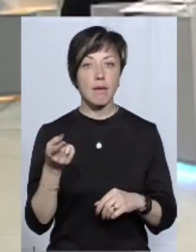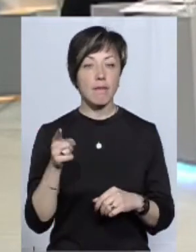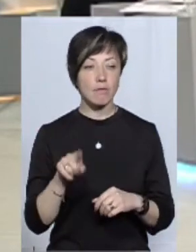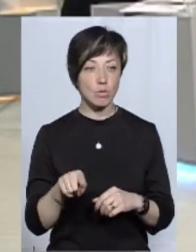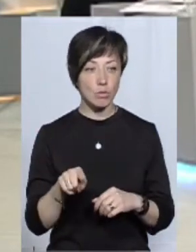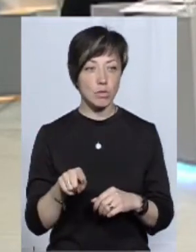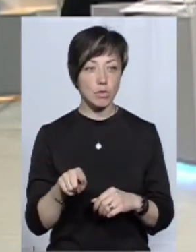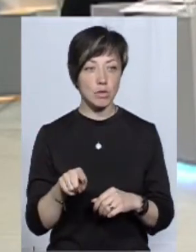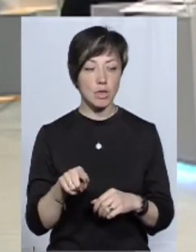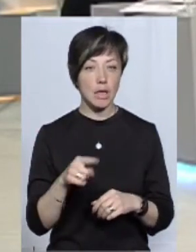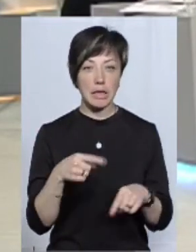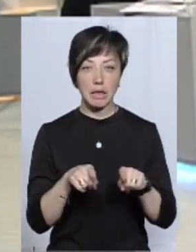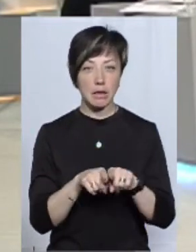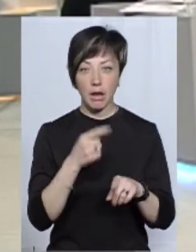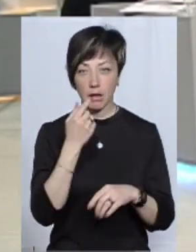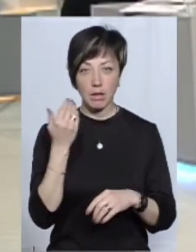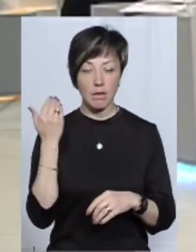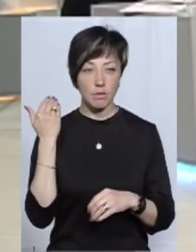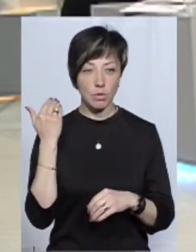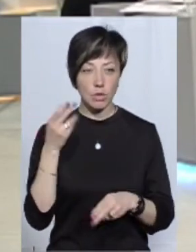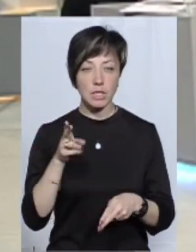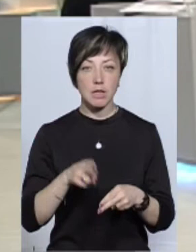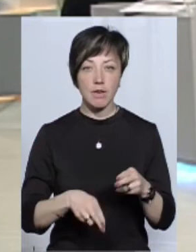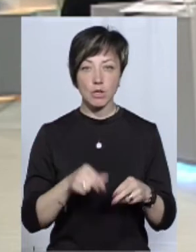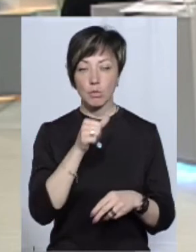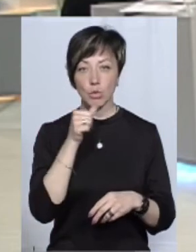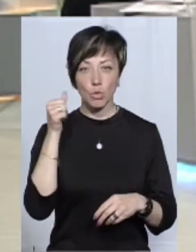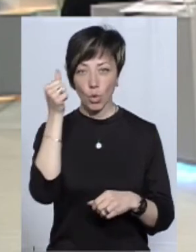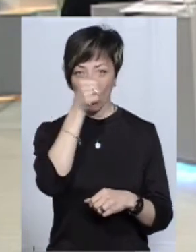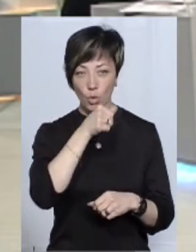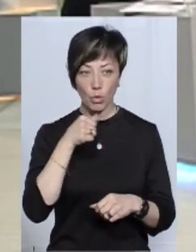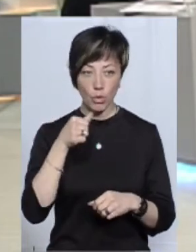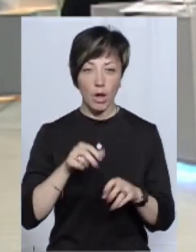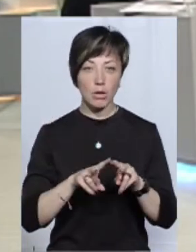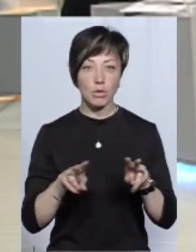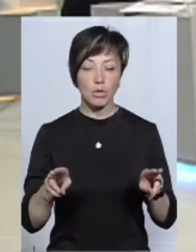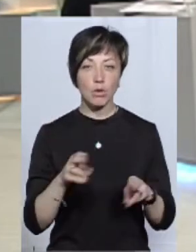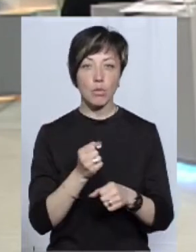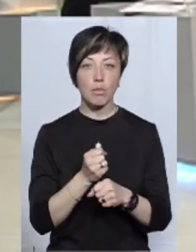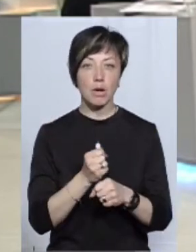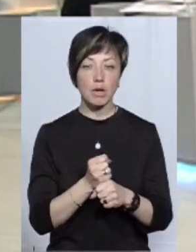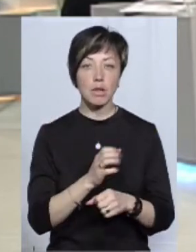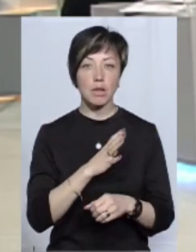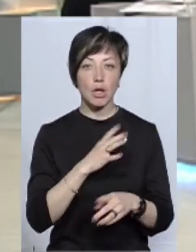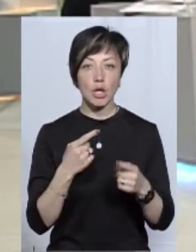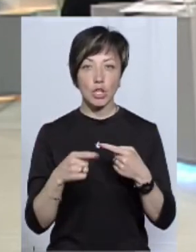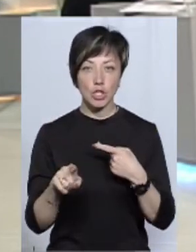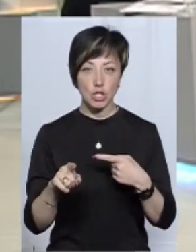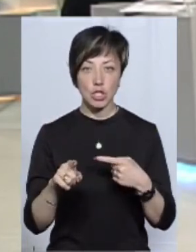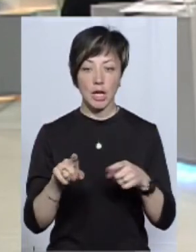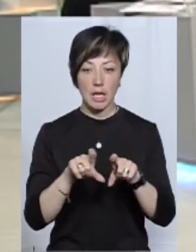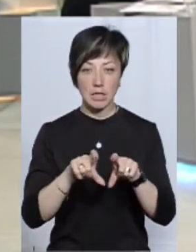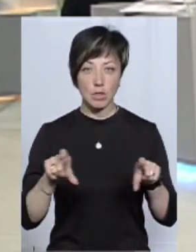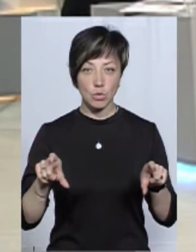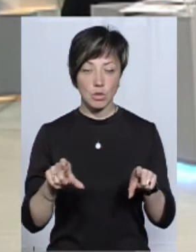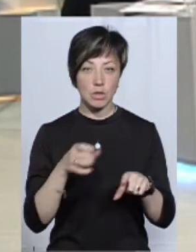зовсім не так давно, на завершення минулого року, щось аналогічне робила інша інституція.